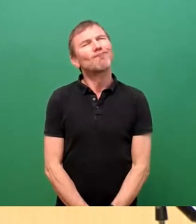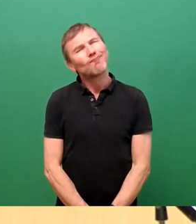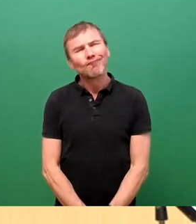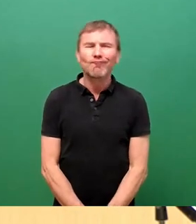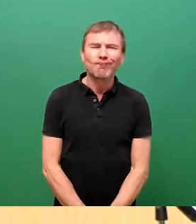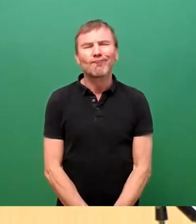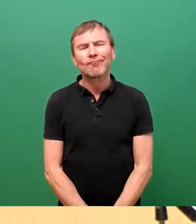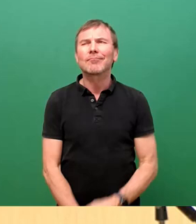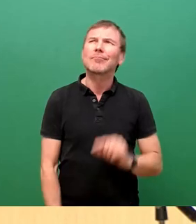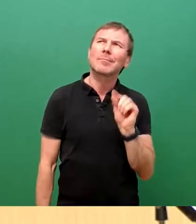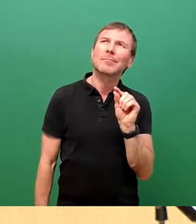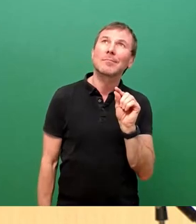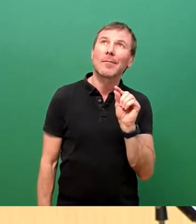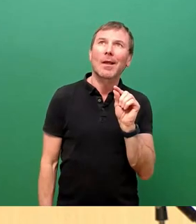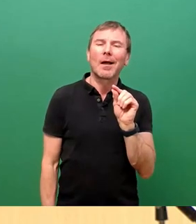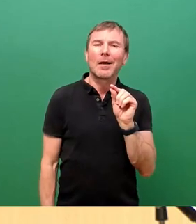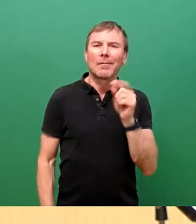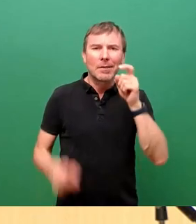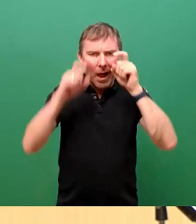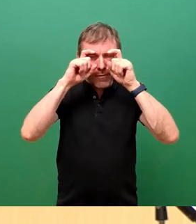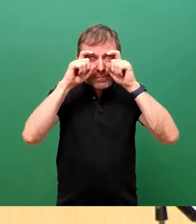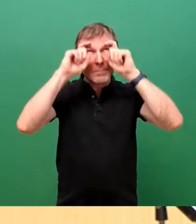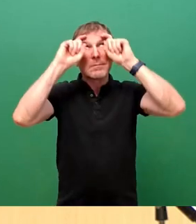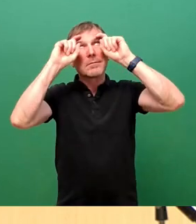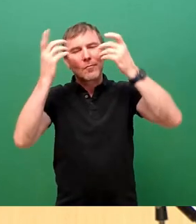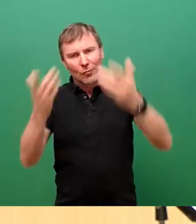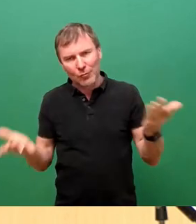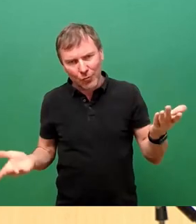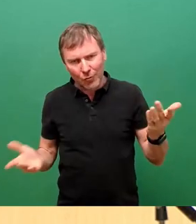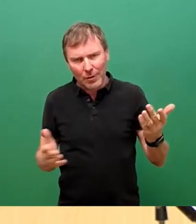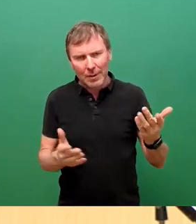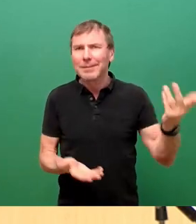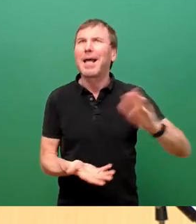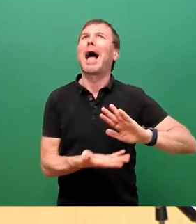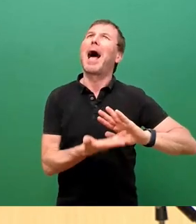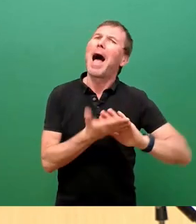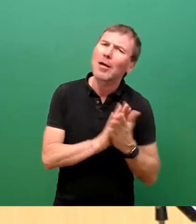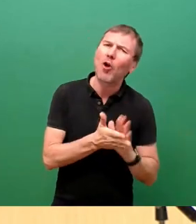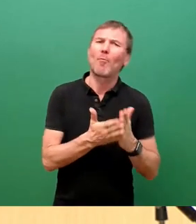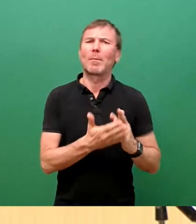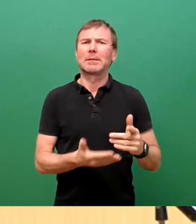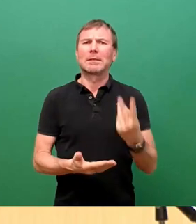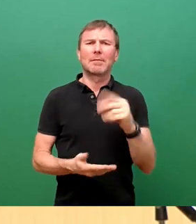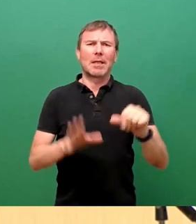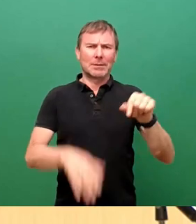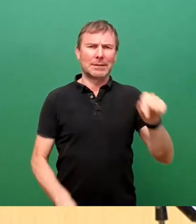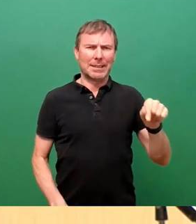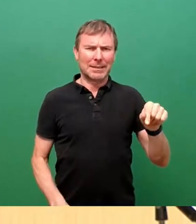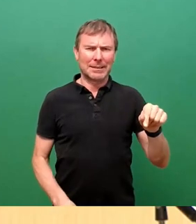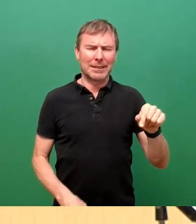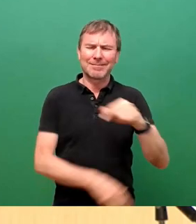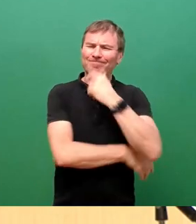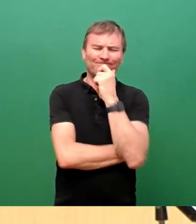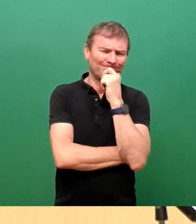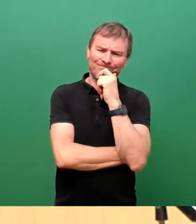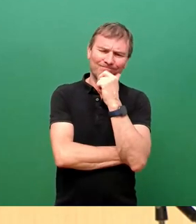hochgezogene Augenbrauen. Selbst jetzt die als Kompromiss von 2016 im Raum stehende Planung atmet eben doch noch den